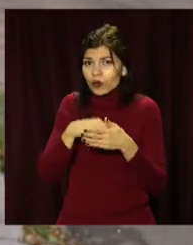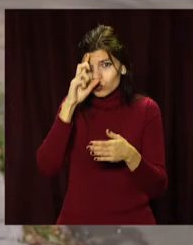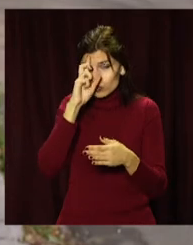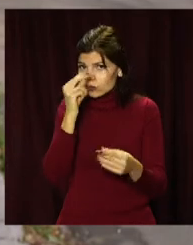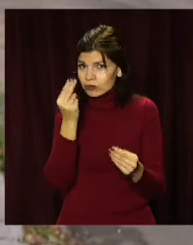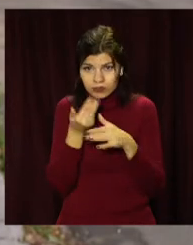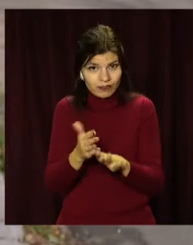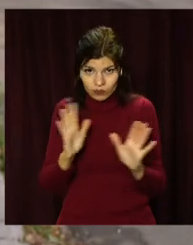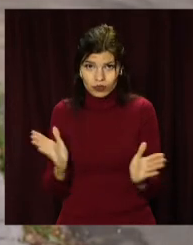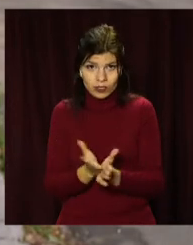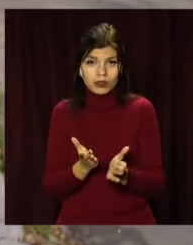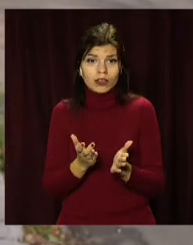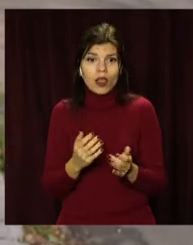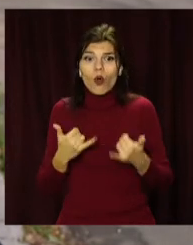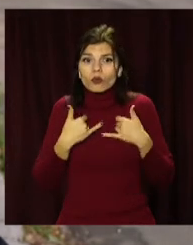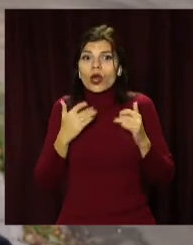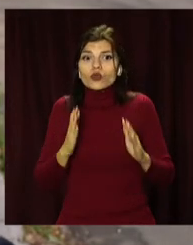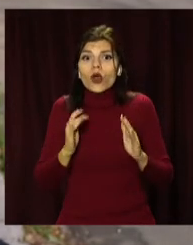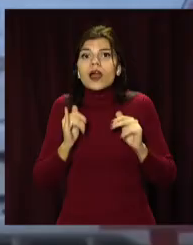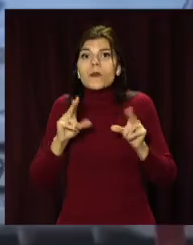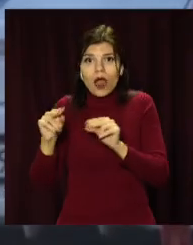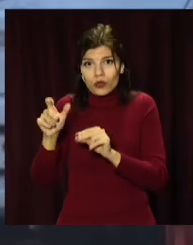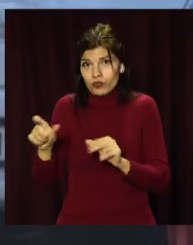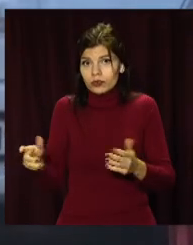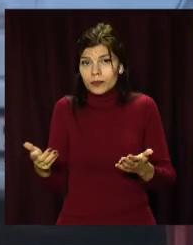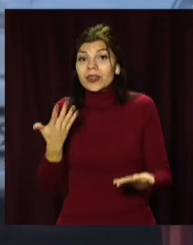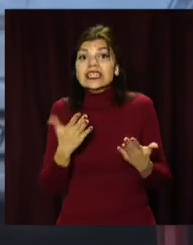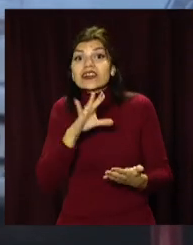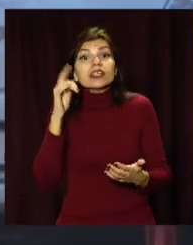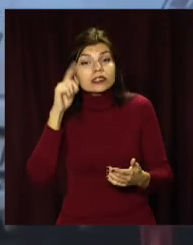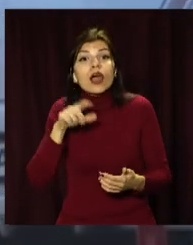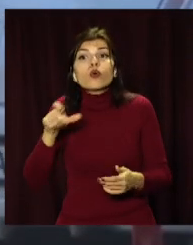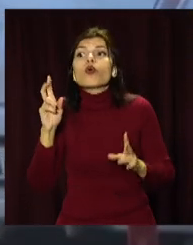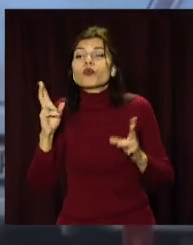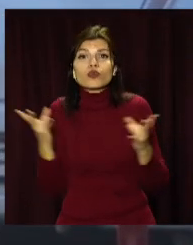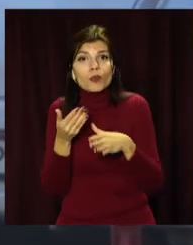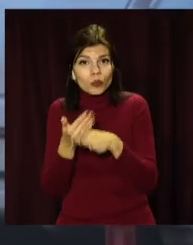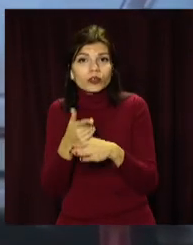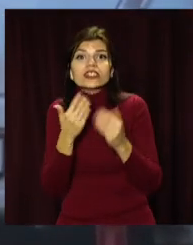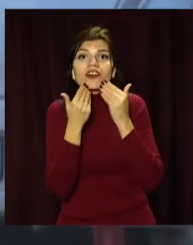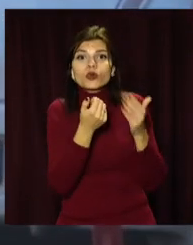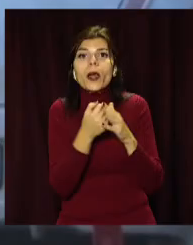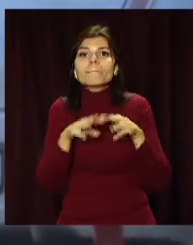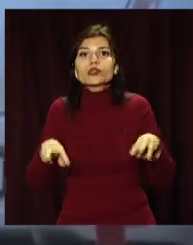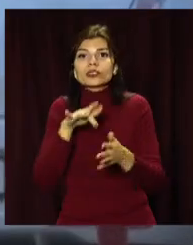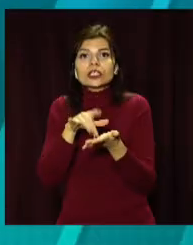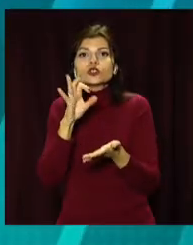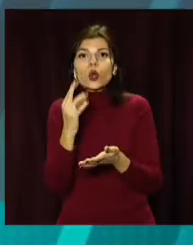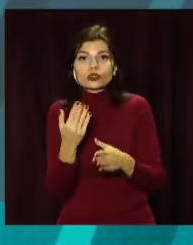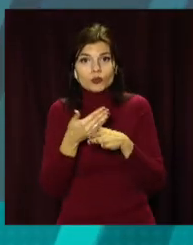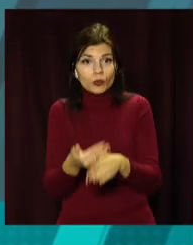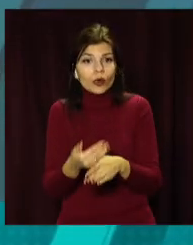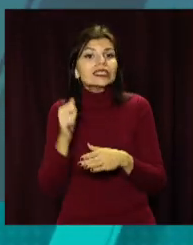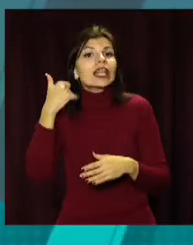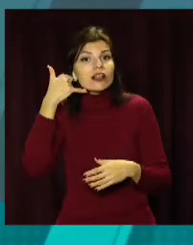бюджетом міста. Тому в нас це все тільки для блага людей. Якщо ви знаєте людей, яким потрібна допомога, звертаєтеся до міського центру соціальної